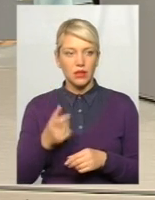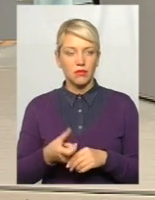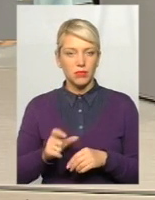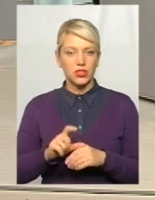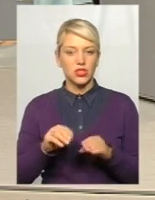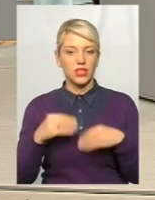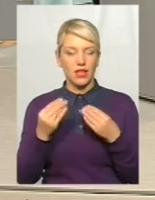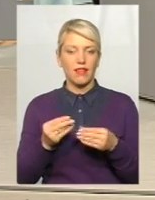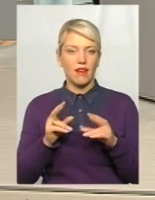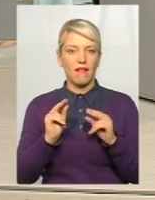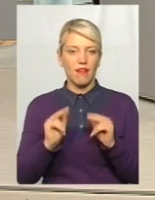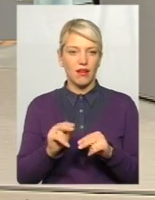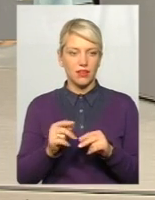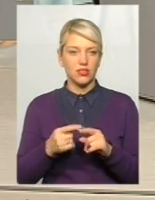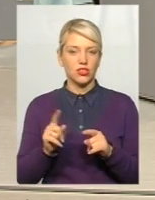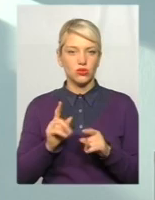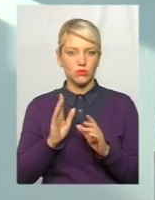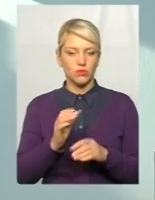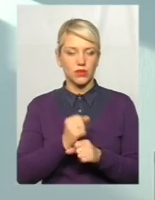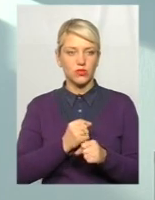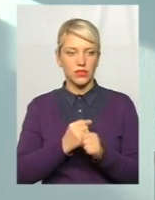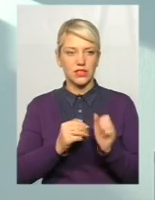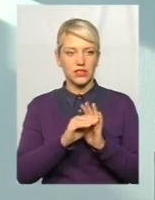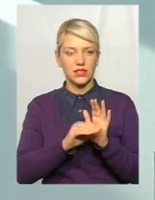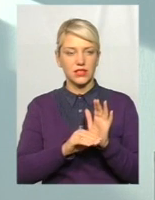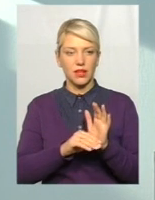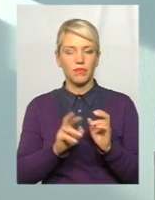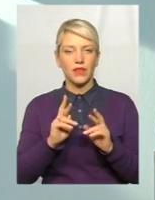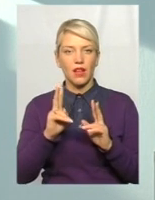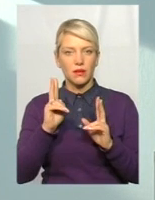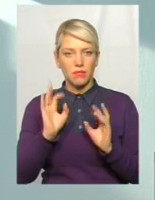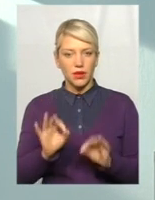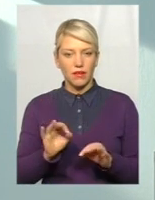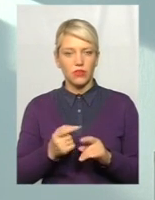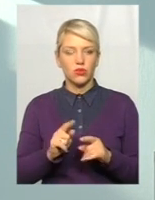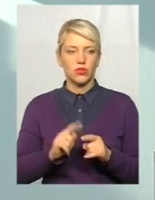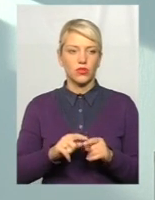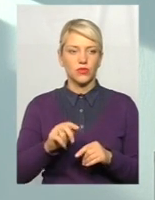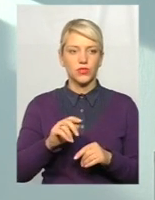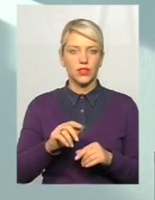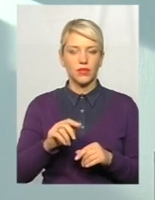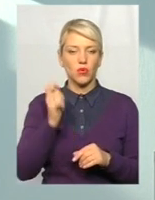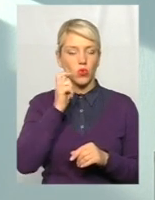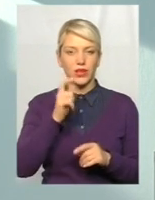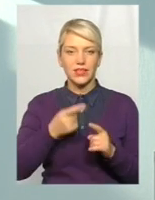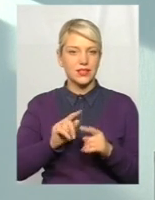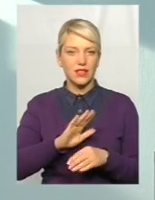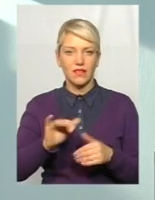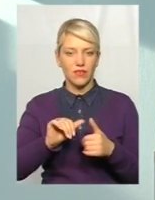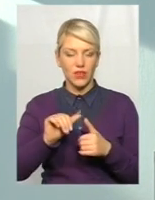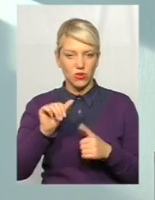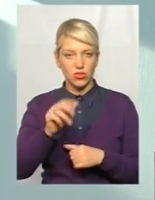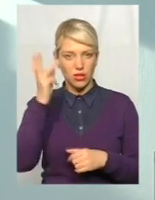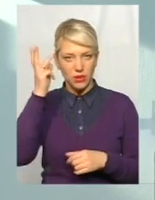дає гарантій, що все ж таки система буде працювати? Як правило, в більшостих містах України, я думаю, хмельницькі не виключення, використовують,